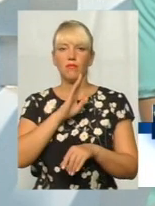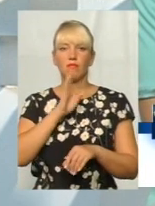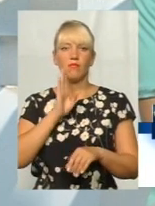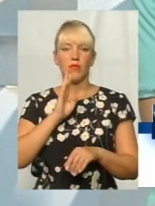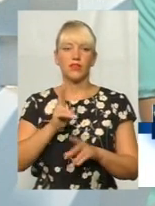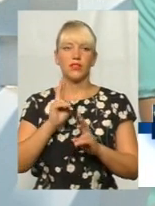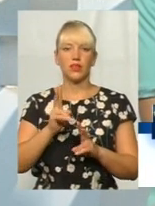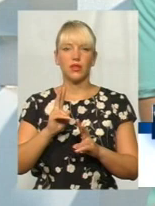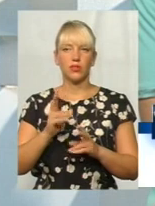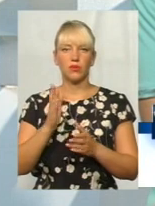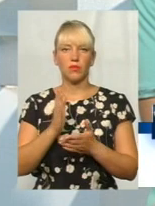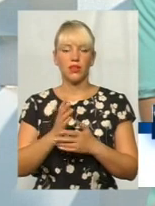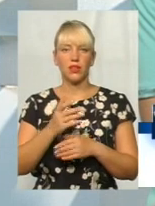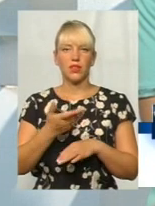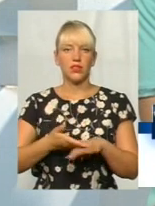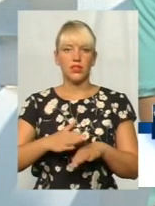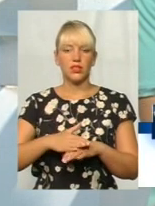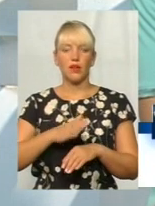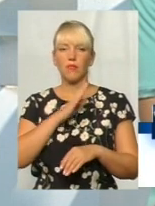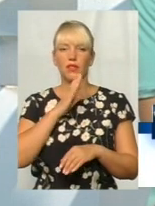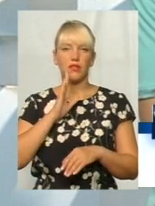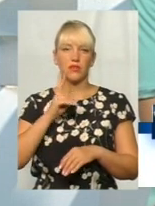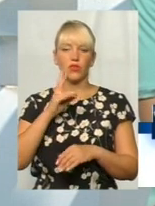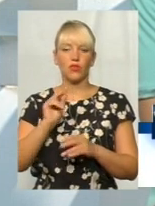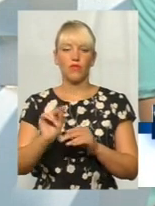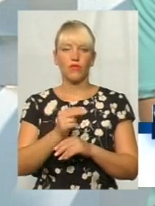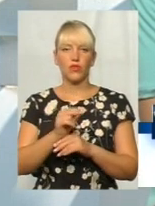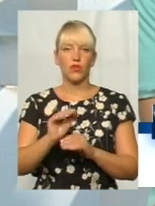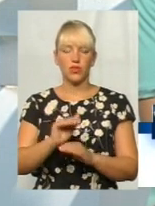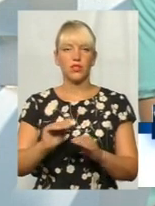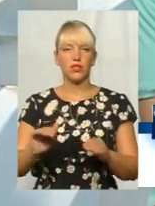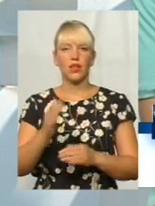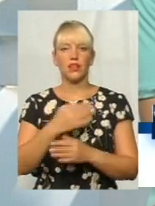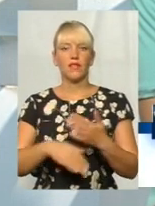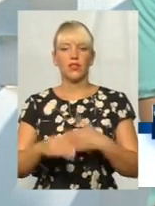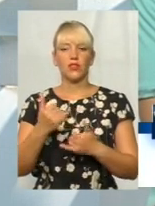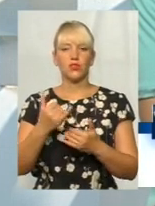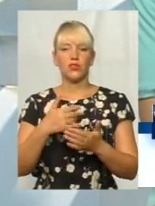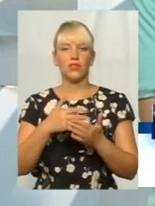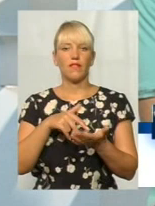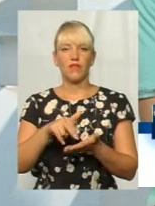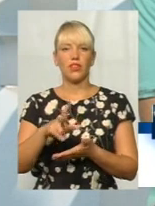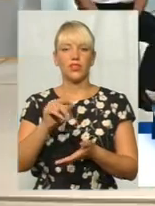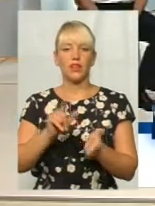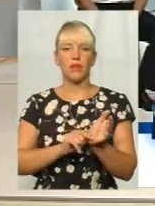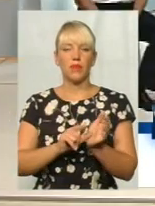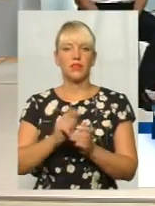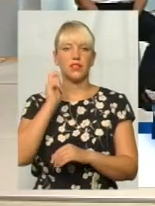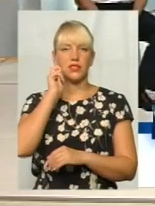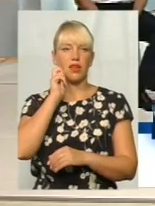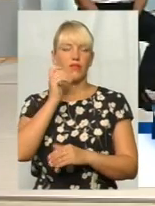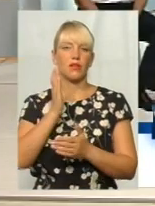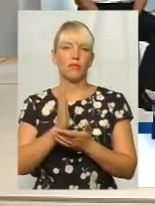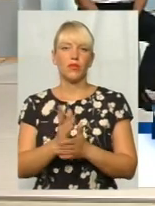які знали гірке материнство, які виховували дітей-інвалідів, і сьогодні виїхали на сенсію за віком, і мають сенсію лише